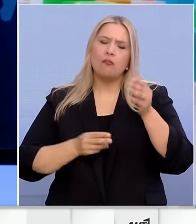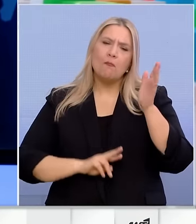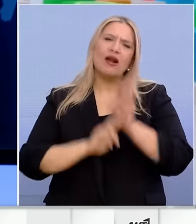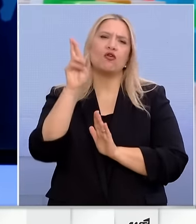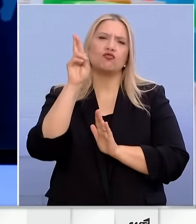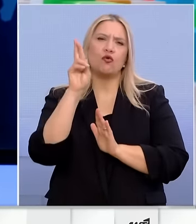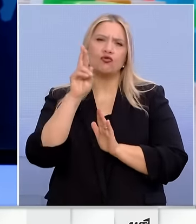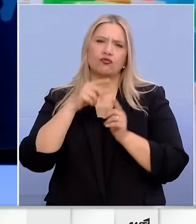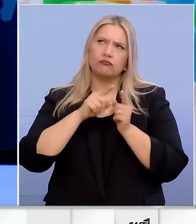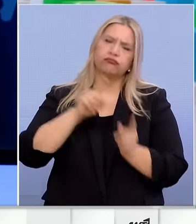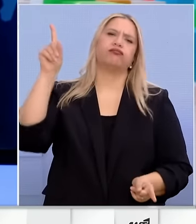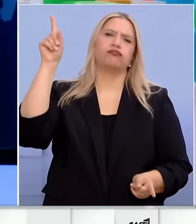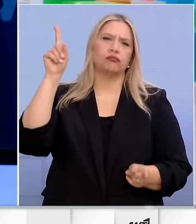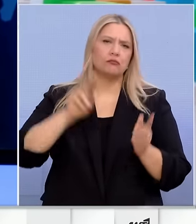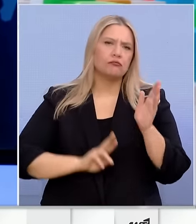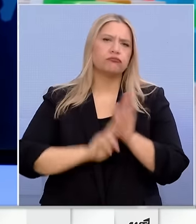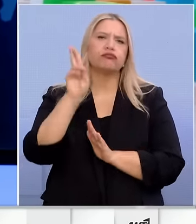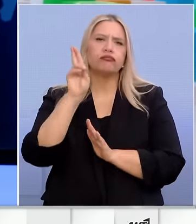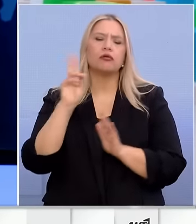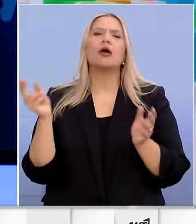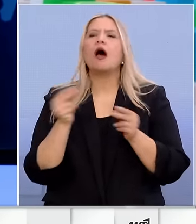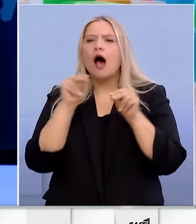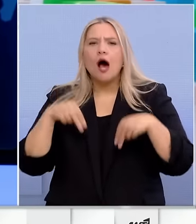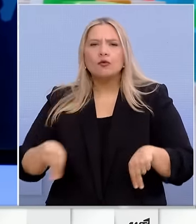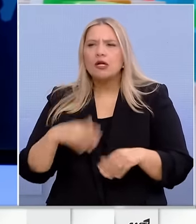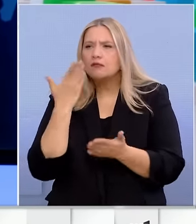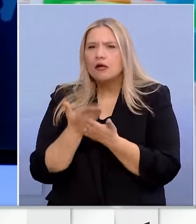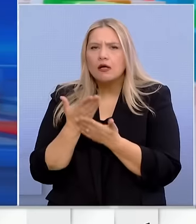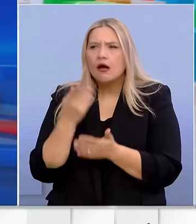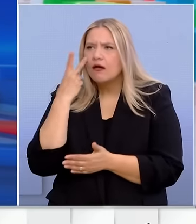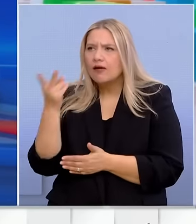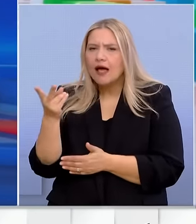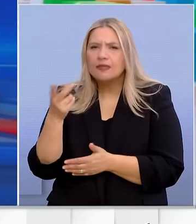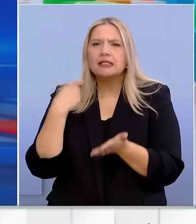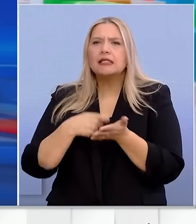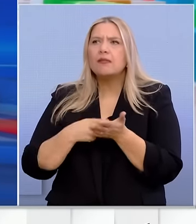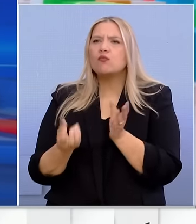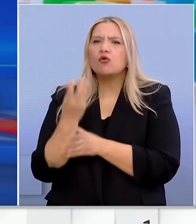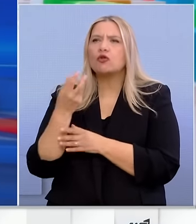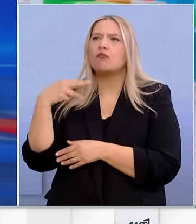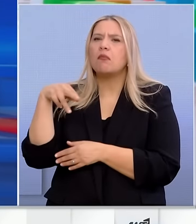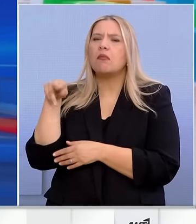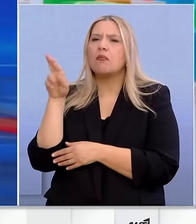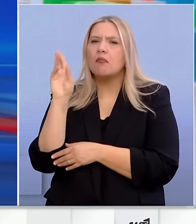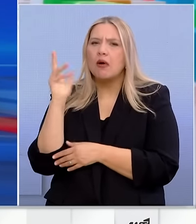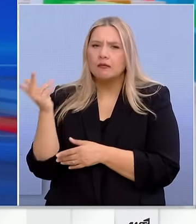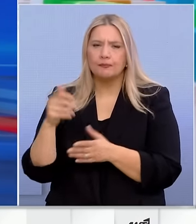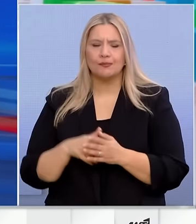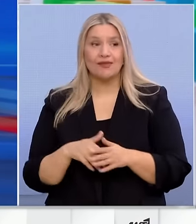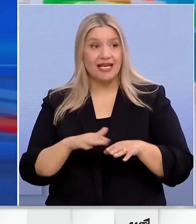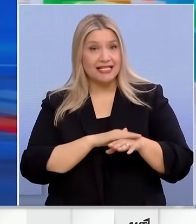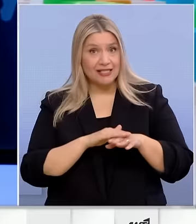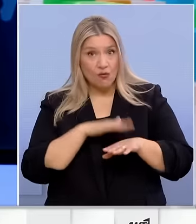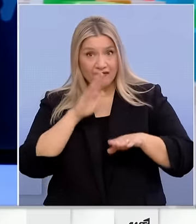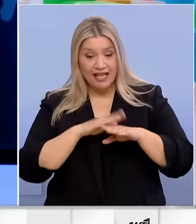πληθωρισμό που μεταφράζεται σε τιμές αυξημένες στα Επομένως, μου λέτε, ζωμικό πρόβλημα η